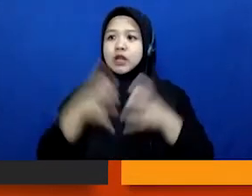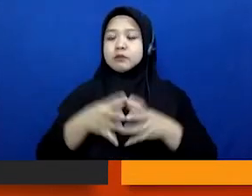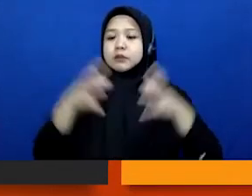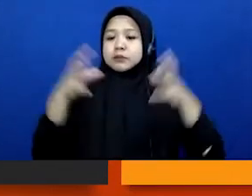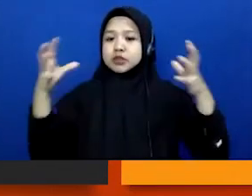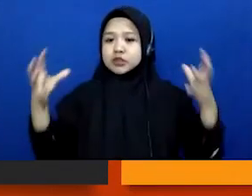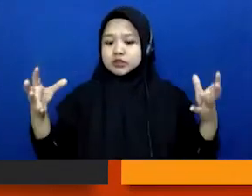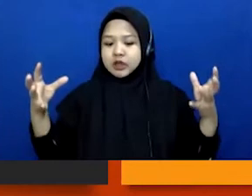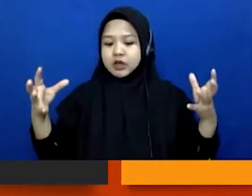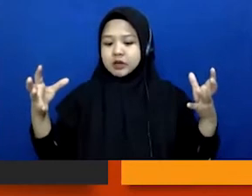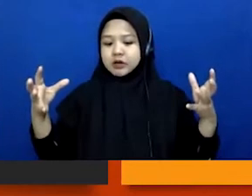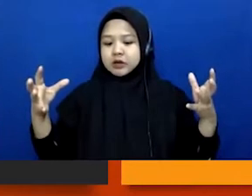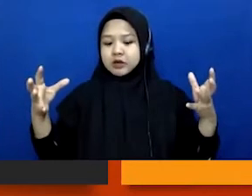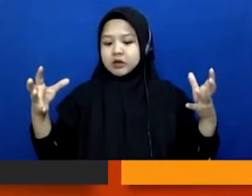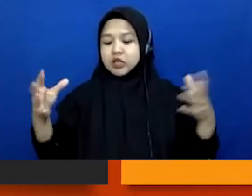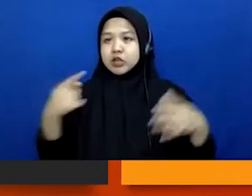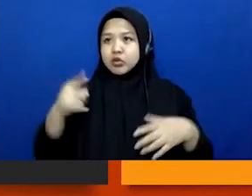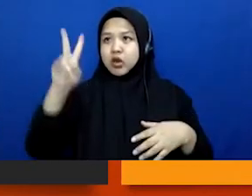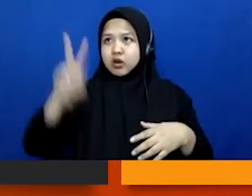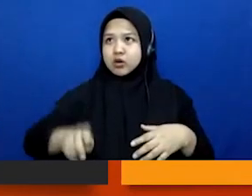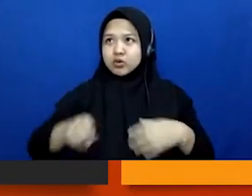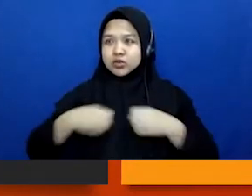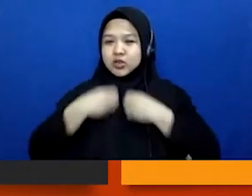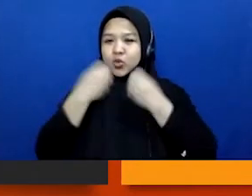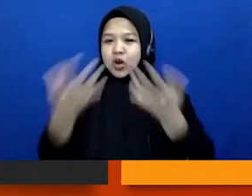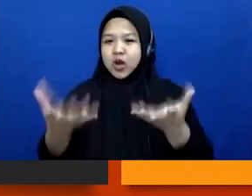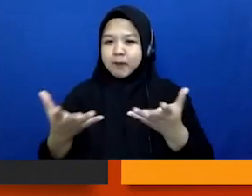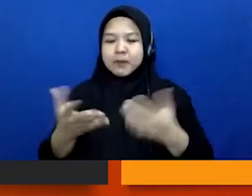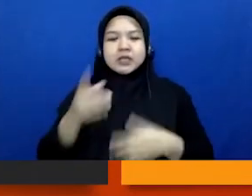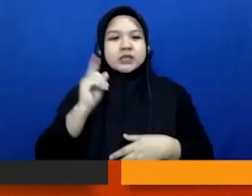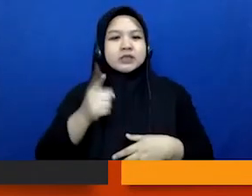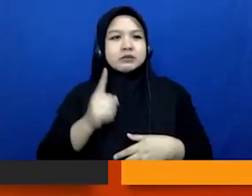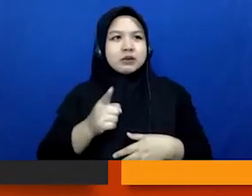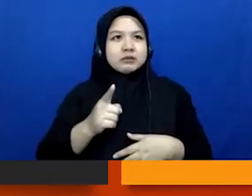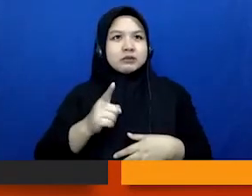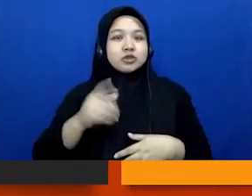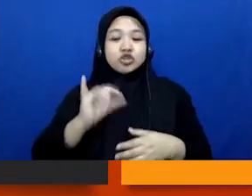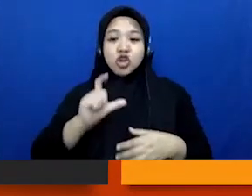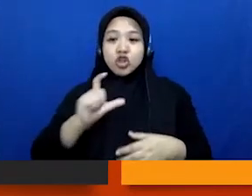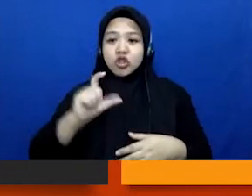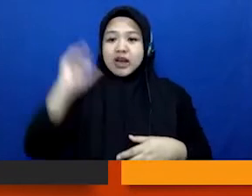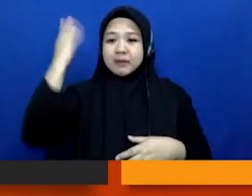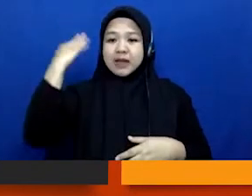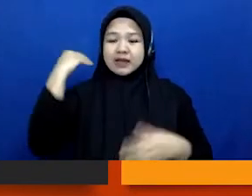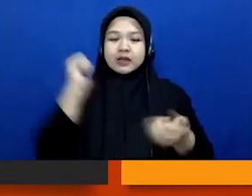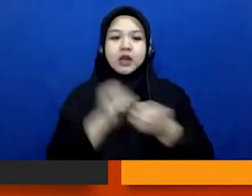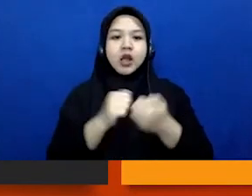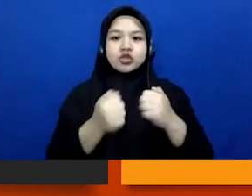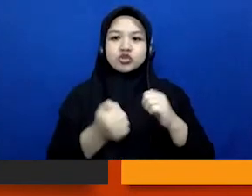yang itu yang harus diungkap. Karena misalnya kemarin ya, terkait dengan kasus